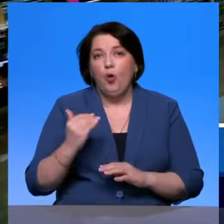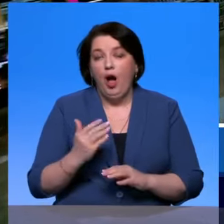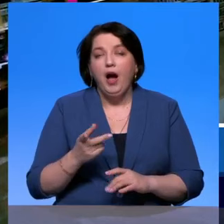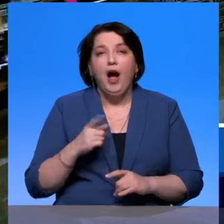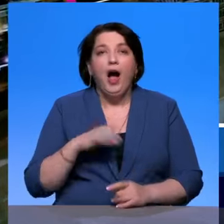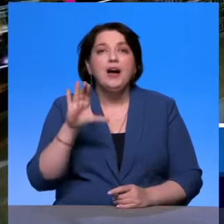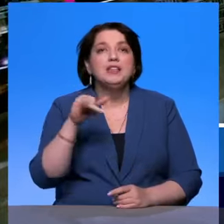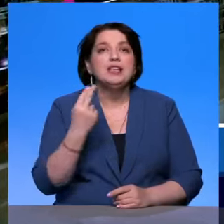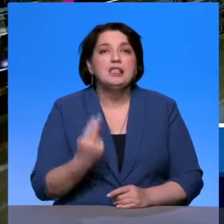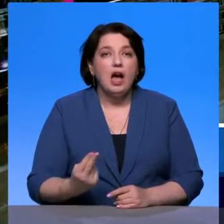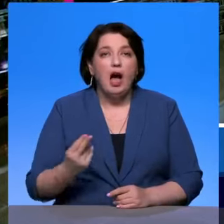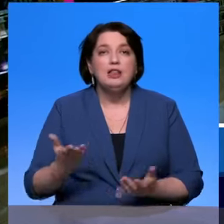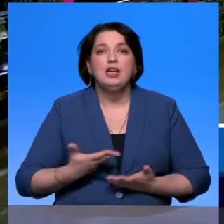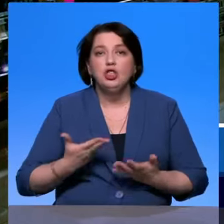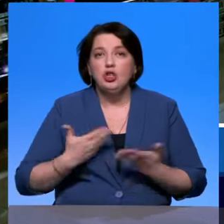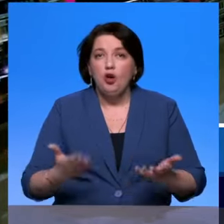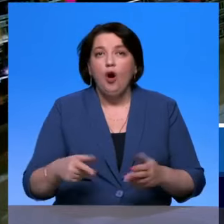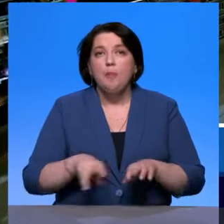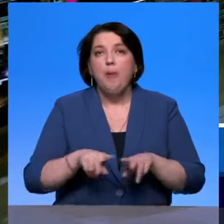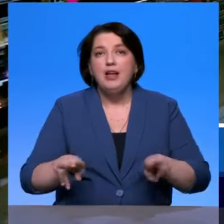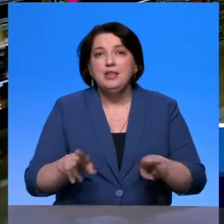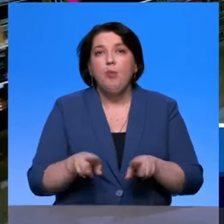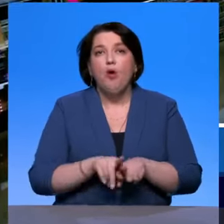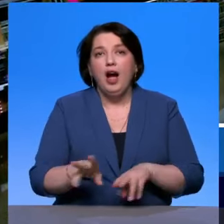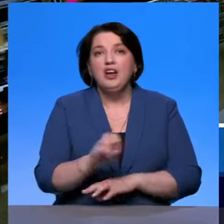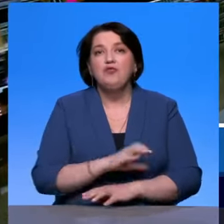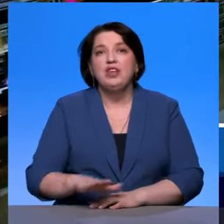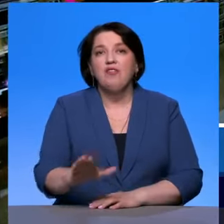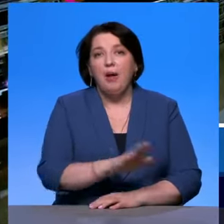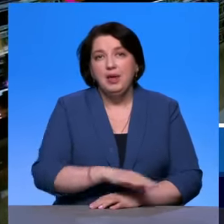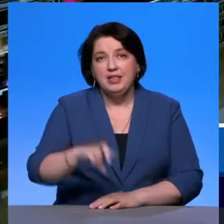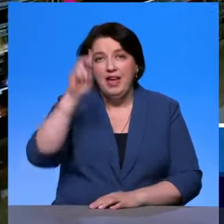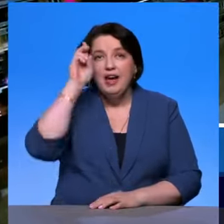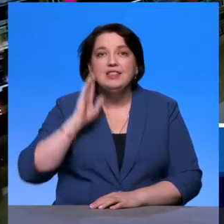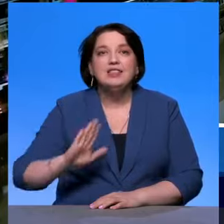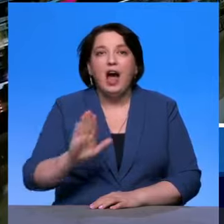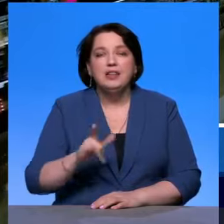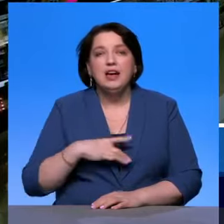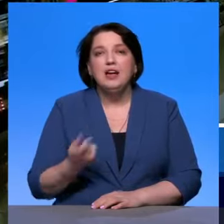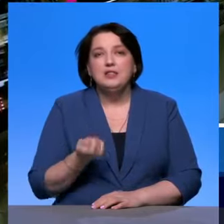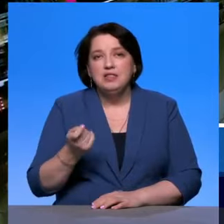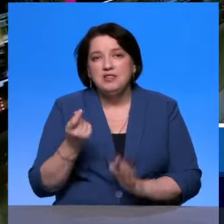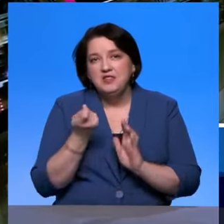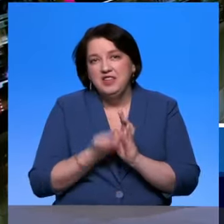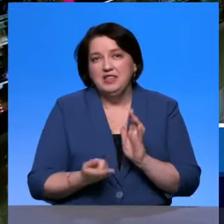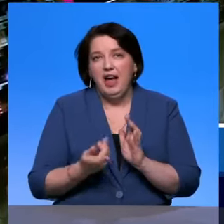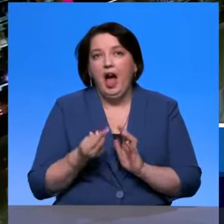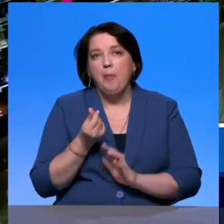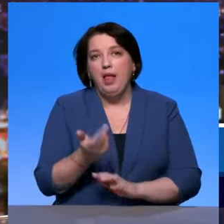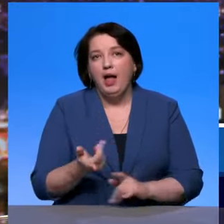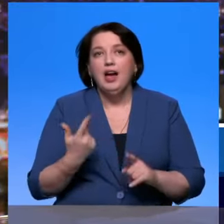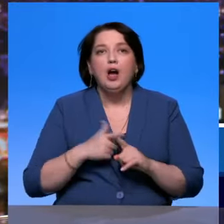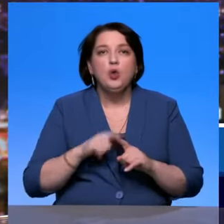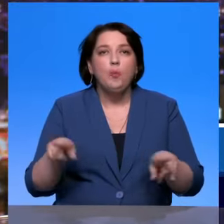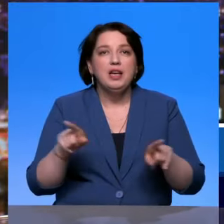быть, ну может быть по типу европейских стран, с низкой оплатой. Но при этом нужно